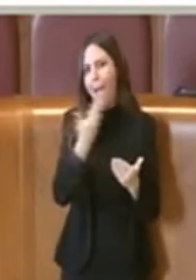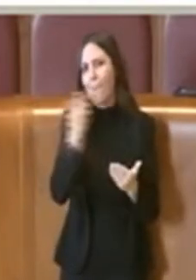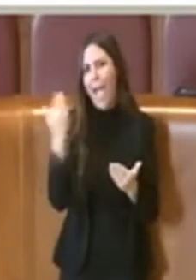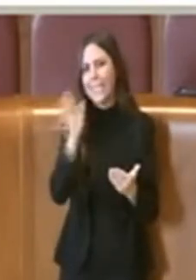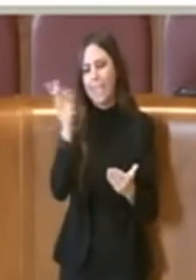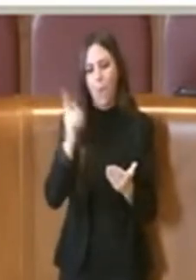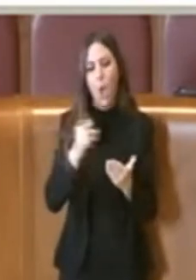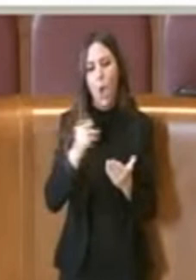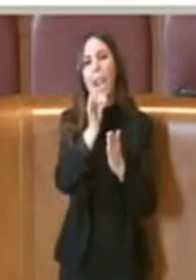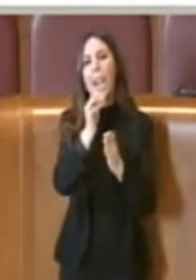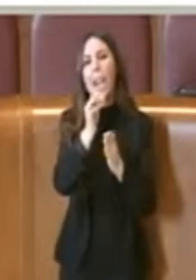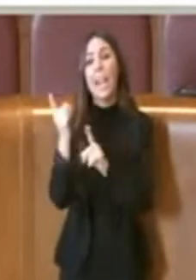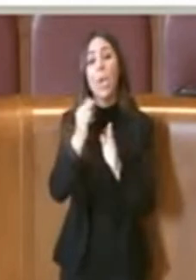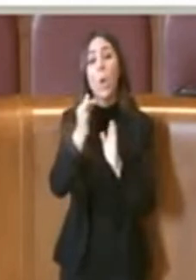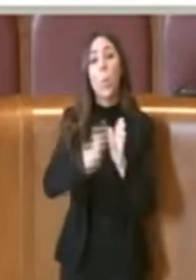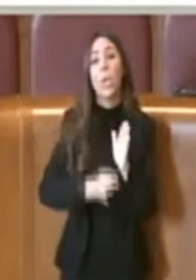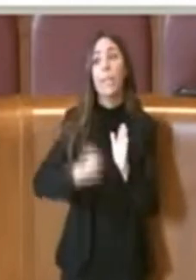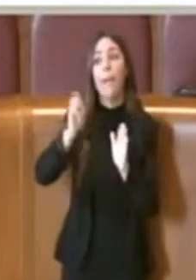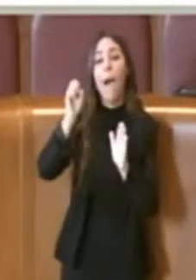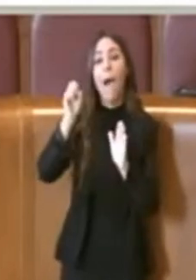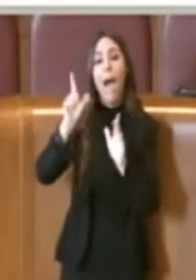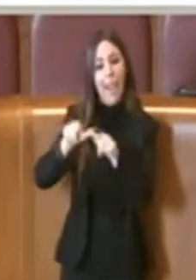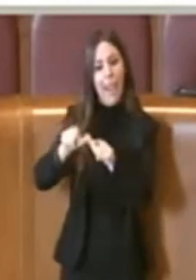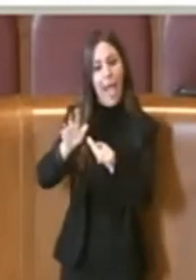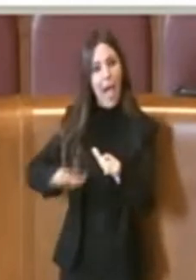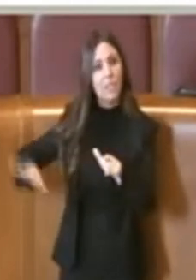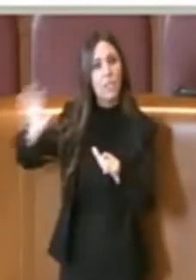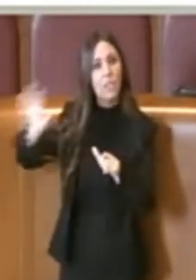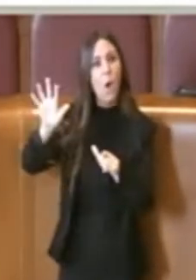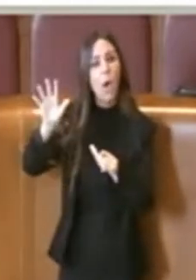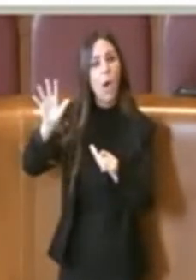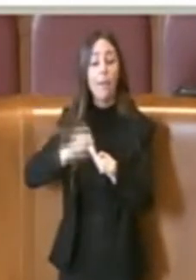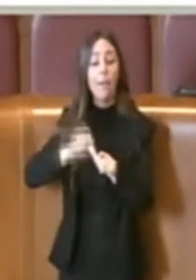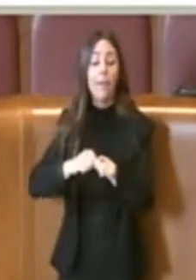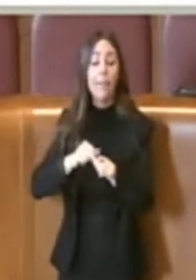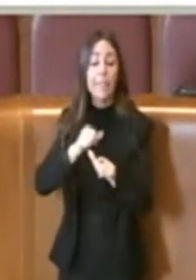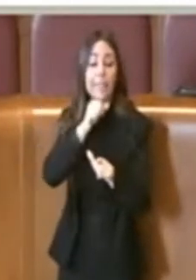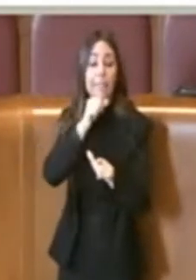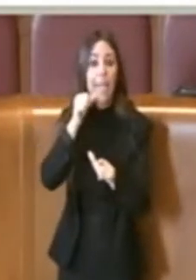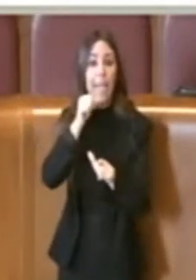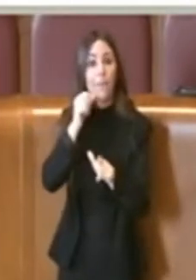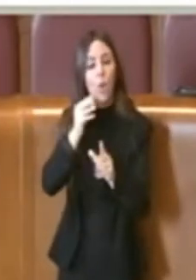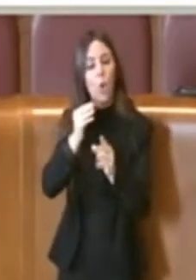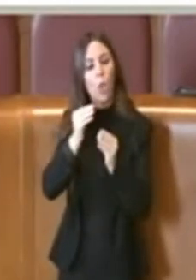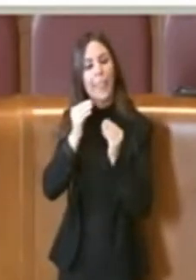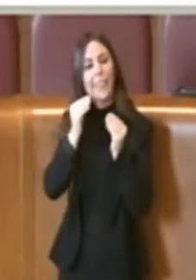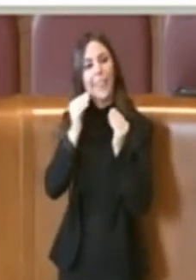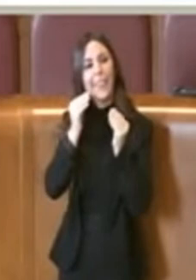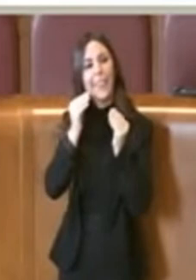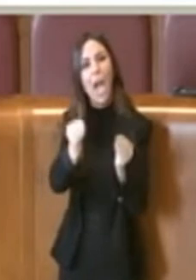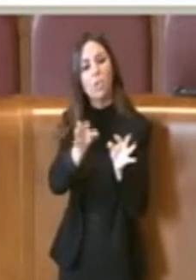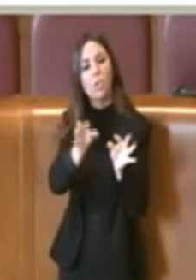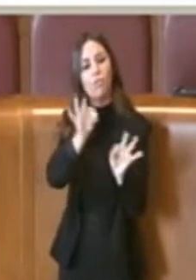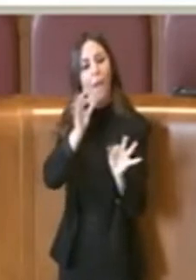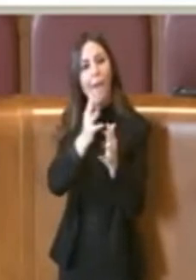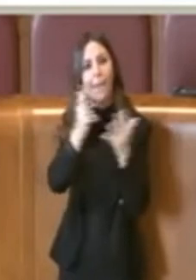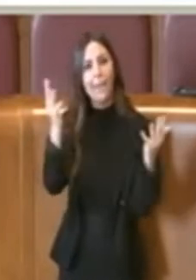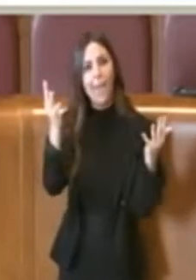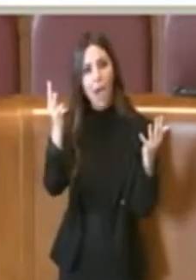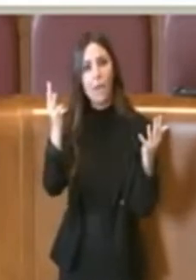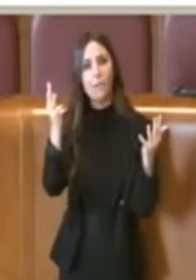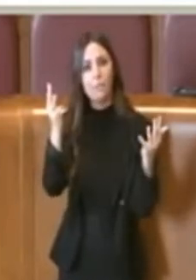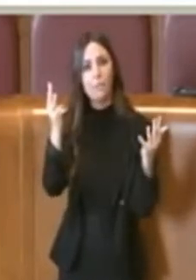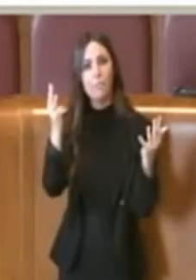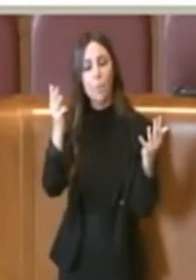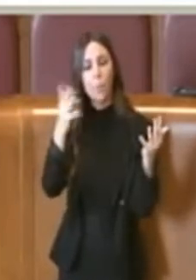guida della Regione Lazio, che servono ovviamente per dare degli indirizzi chiari ovviamente sul tipo